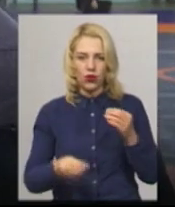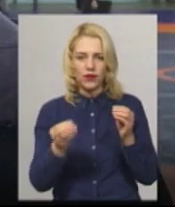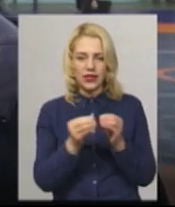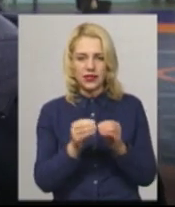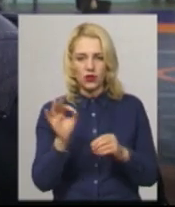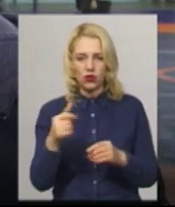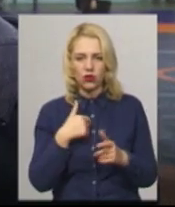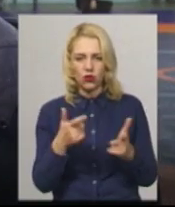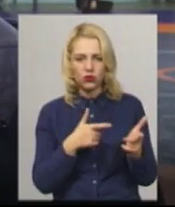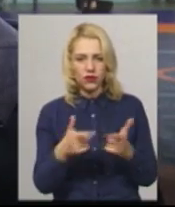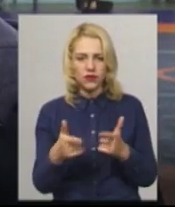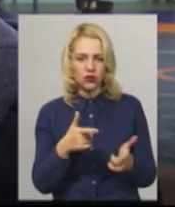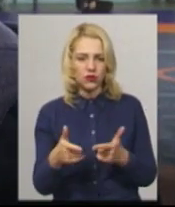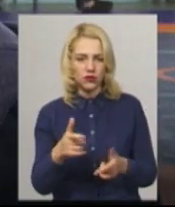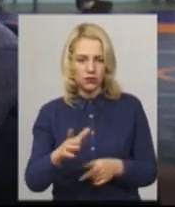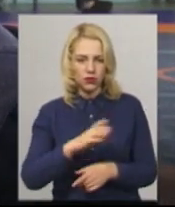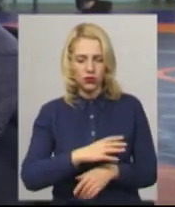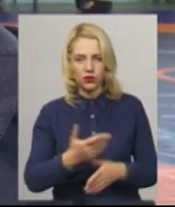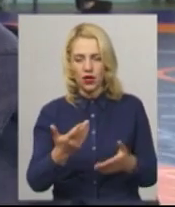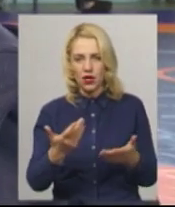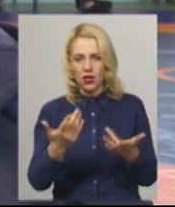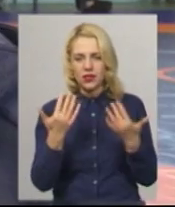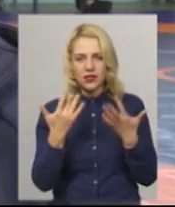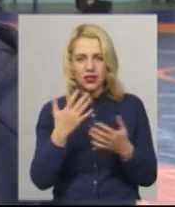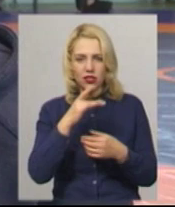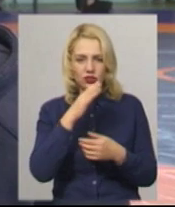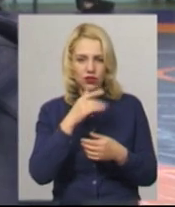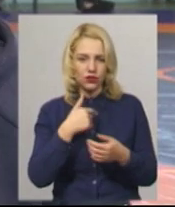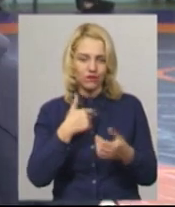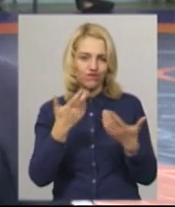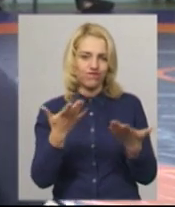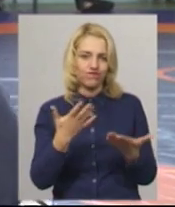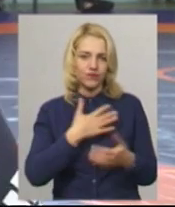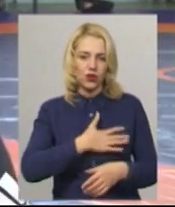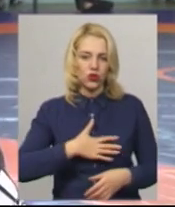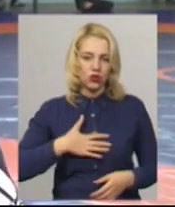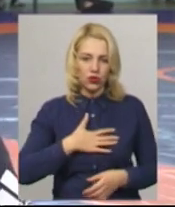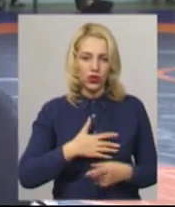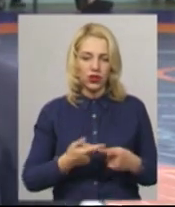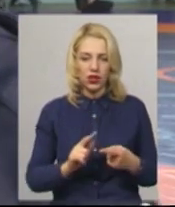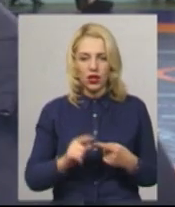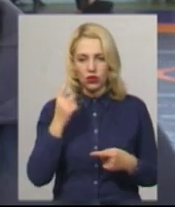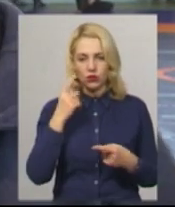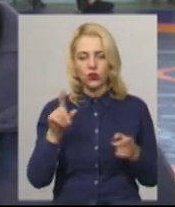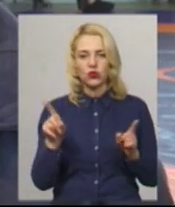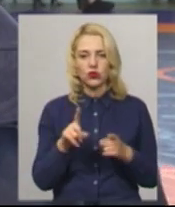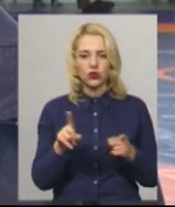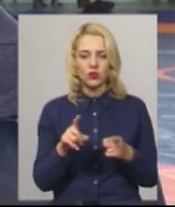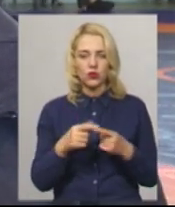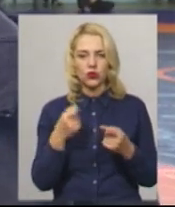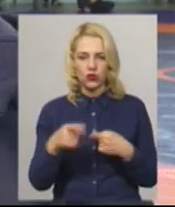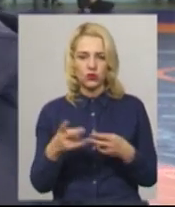Готувався, скільки час до цього турніру і тут трохи розстроєний. Я думав, що мої атаки будуть зовсім по-іншому проходити.